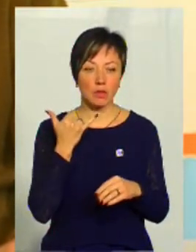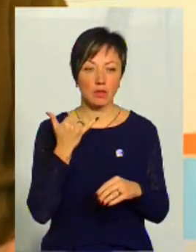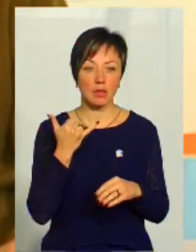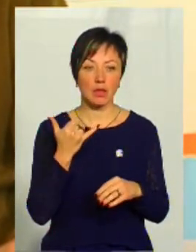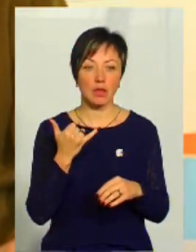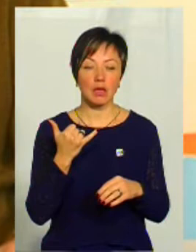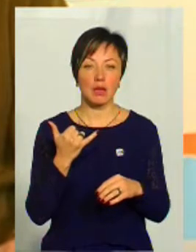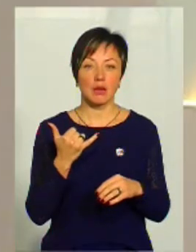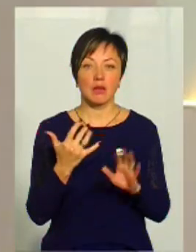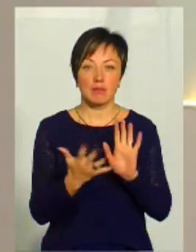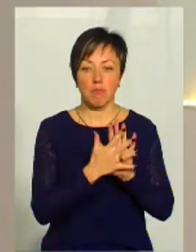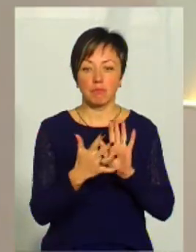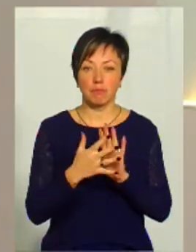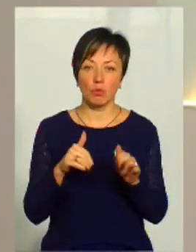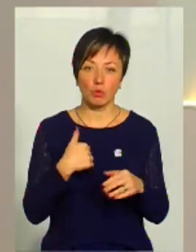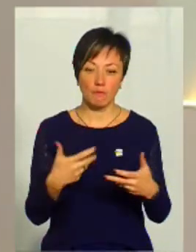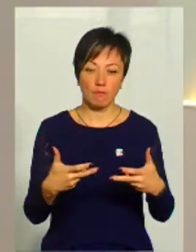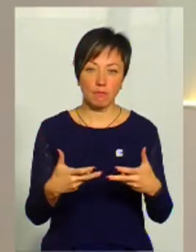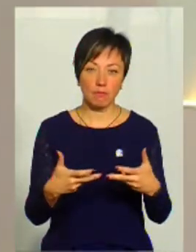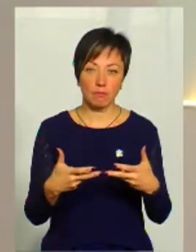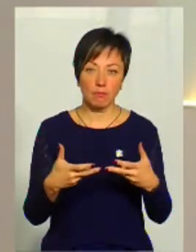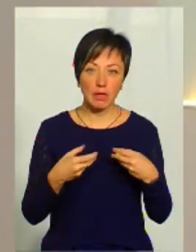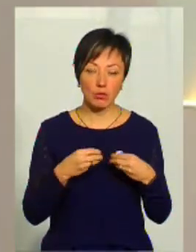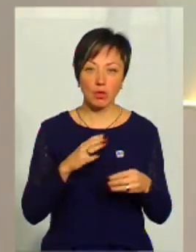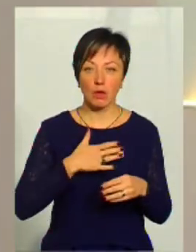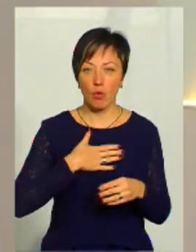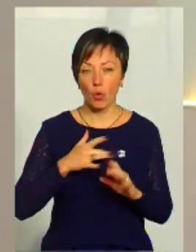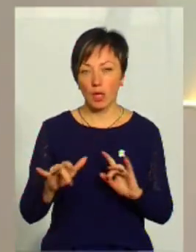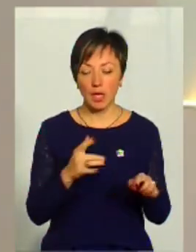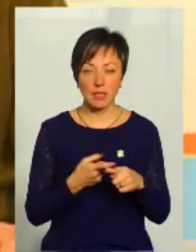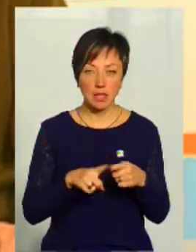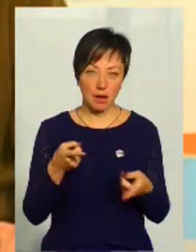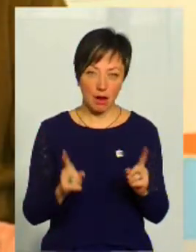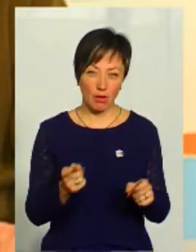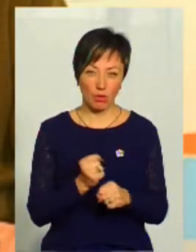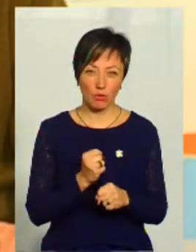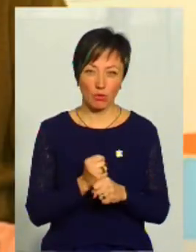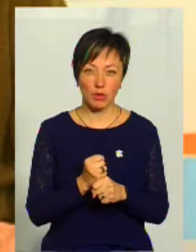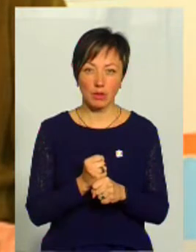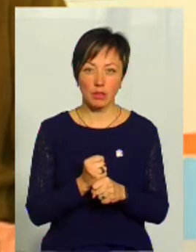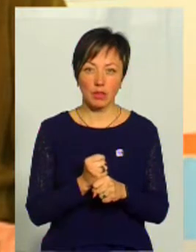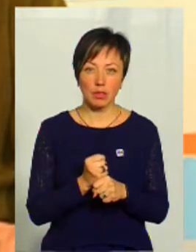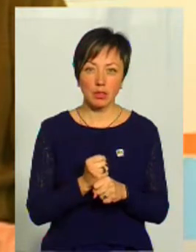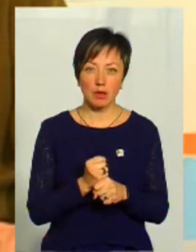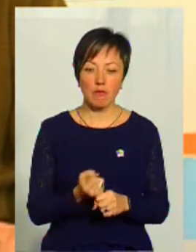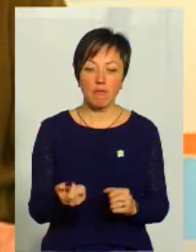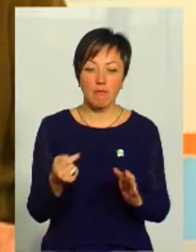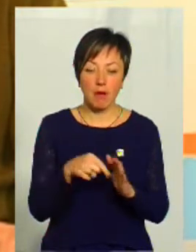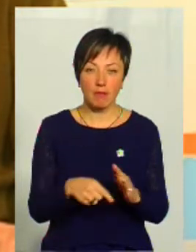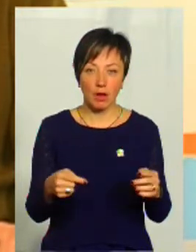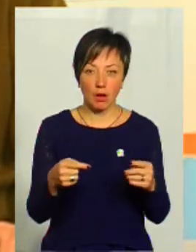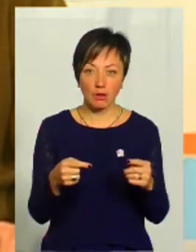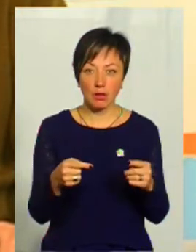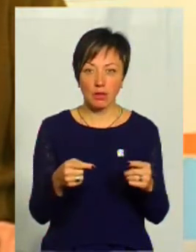спамінг, який хоче вплинути на мою діяльність, тому що це реально робить в таких певних контекстах